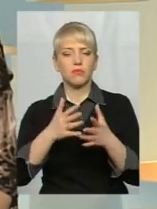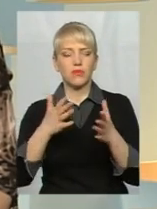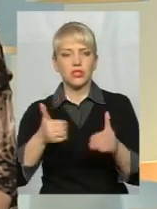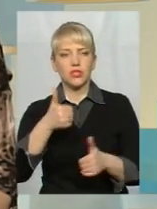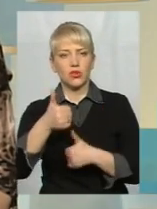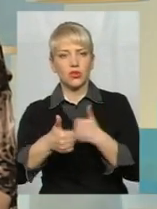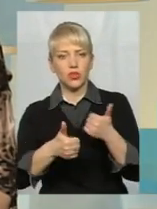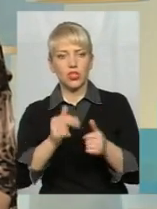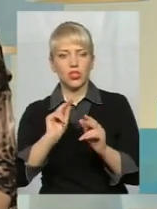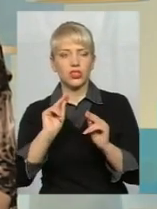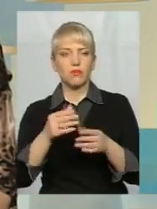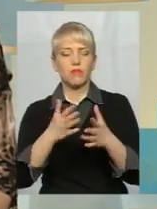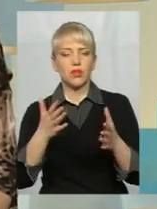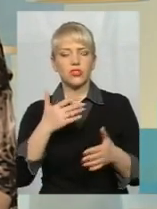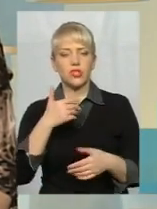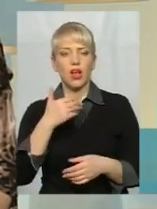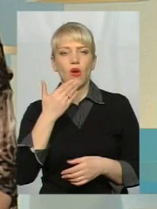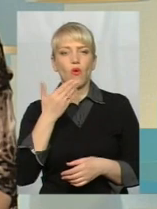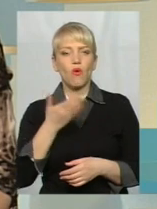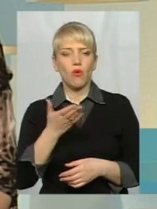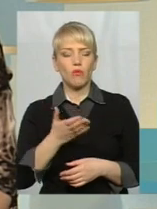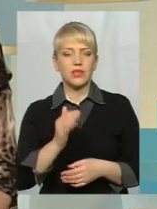коментів, тобто дитина себе реалізовує.